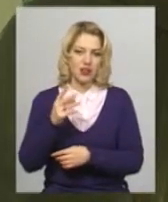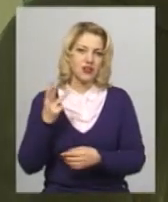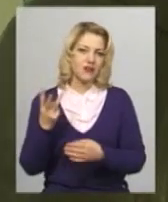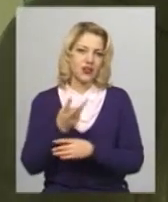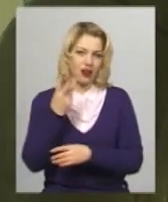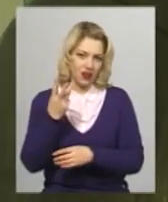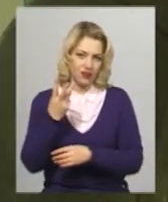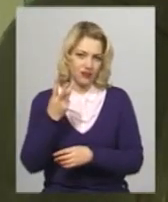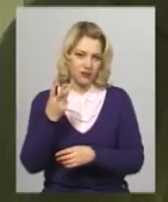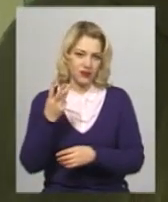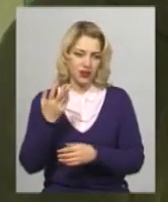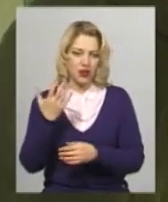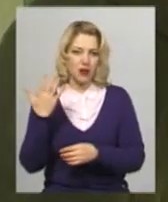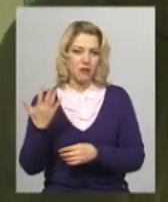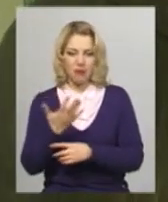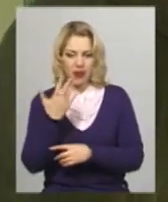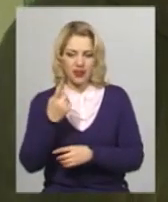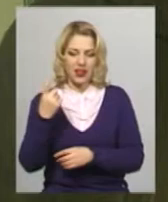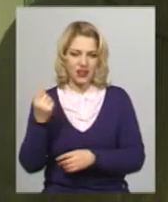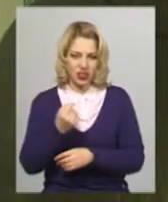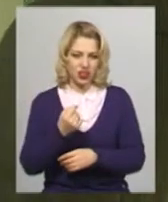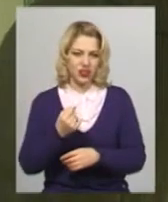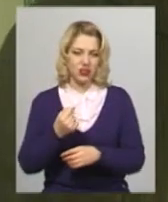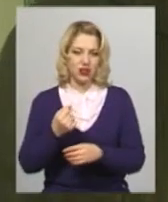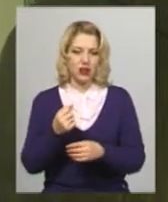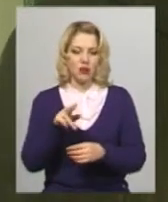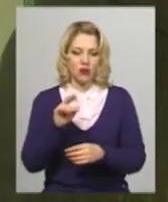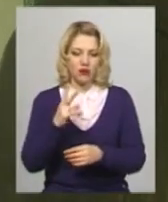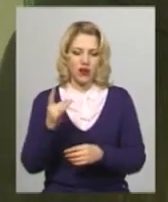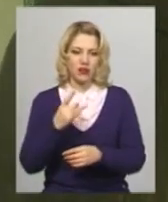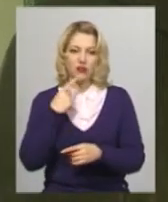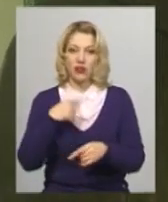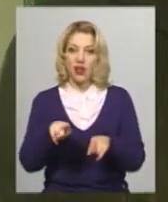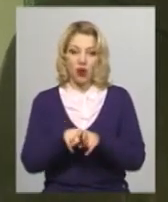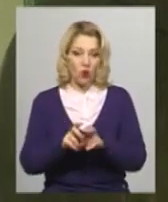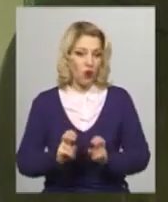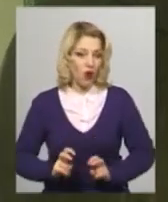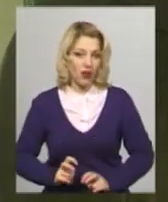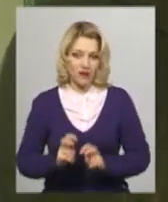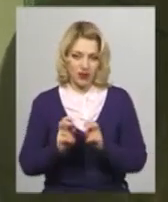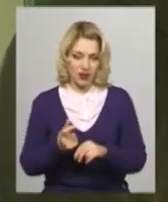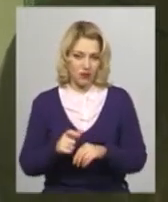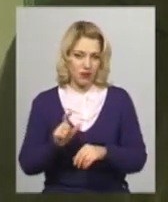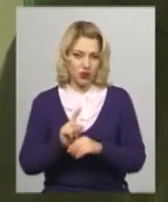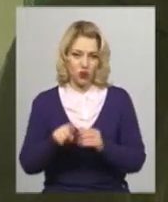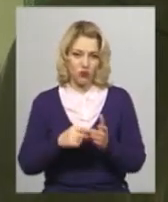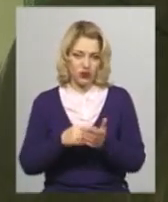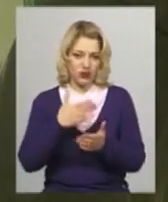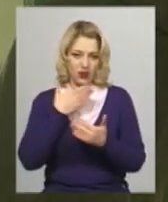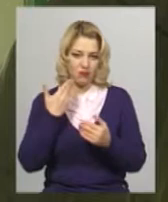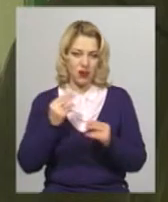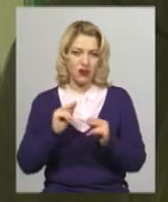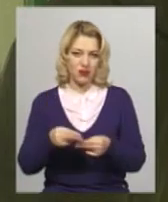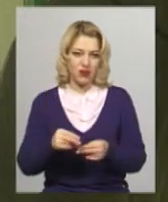п'ять на тиждень, по два рази, говорять, що такого ліфта більше в місті немає в